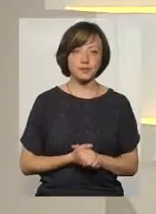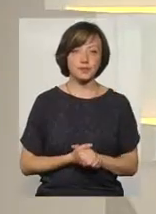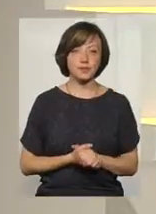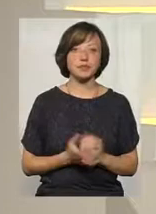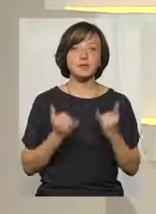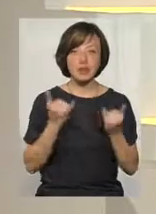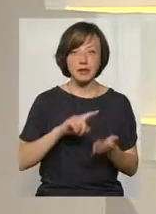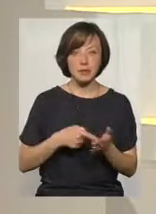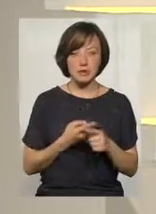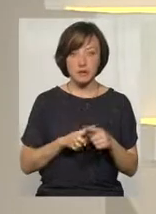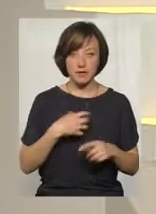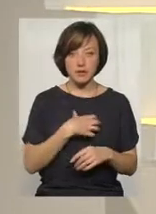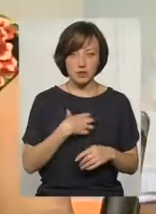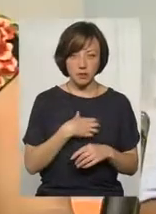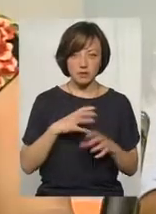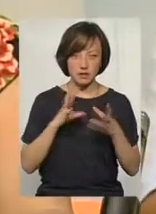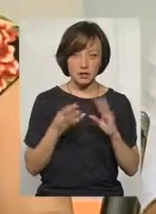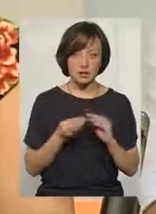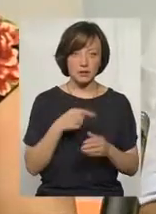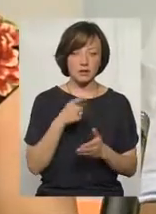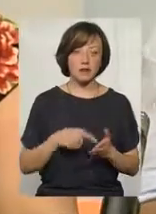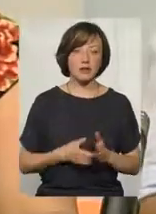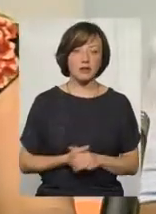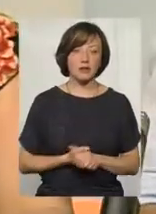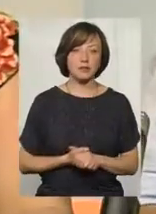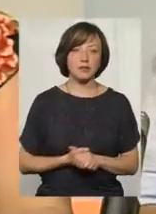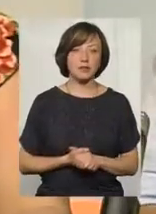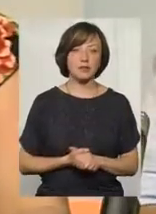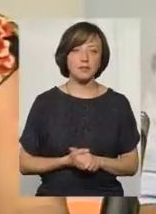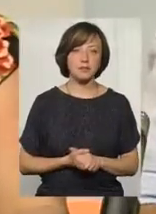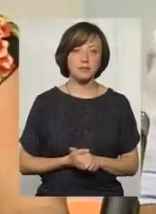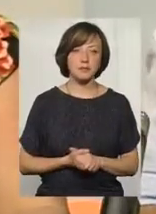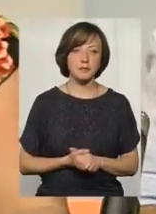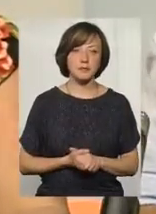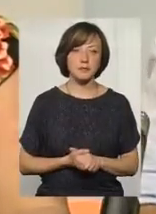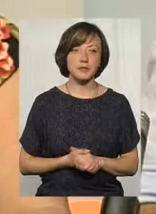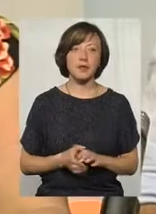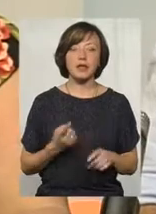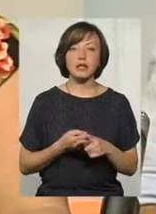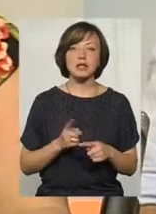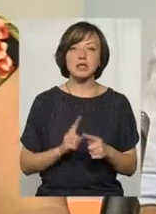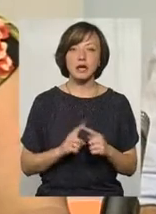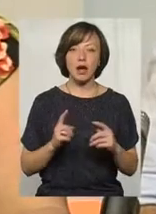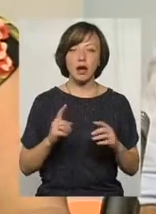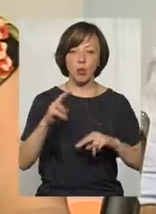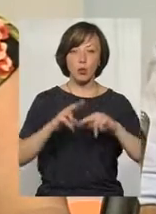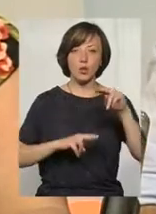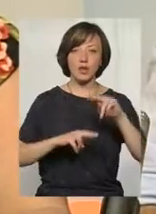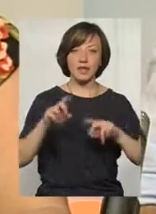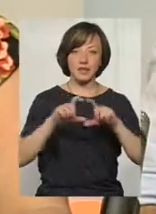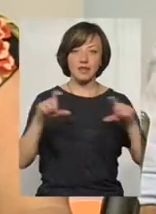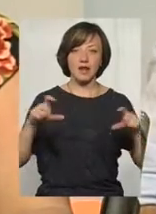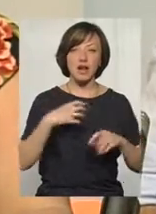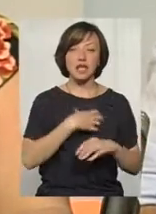Для міста це важливо, взагалі, це питання? ця будівля є одним з символів нашого міста. Ну, звичайно, що... Пан